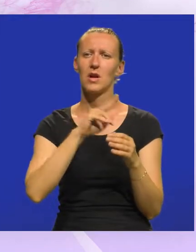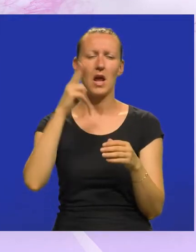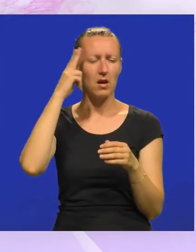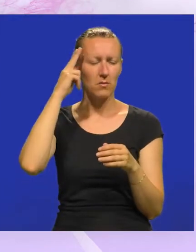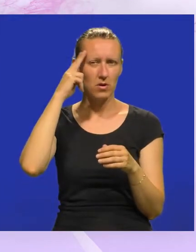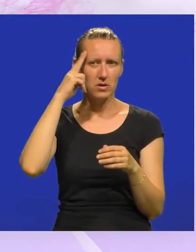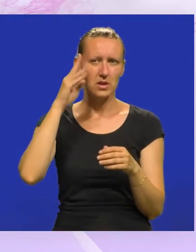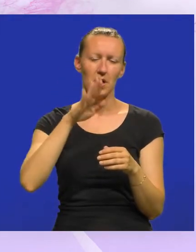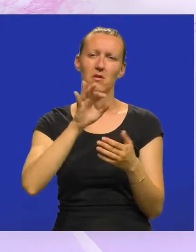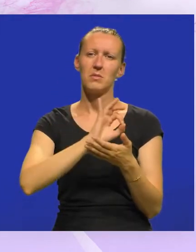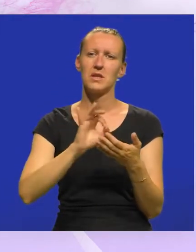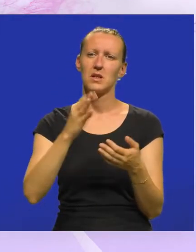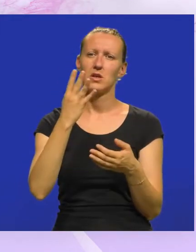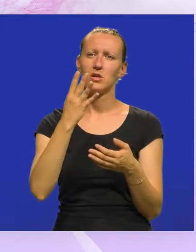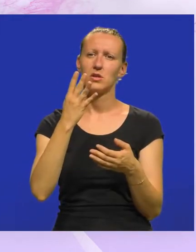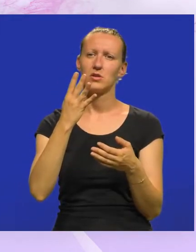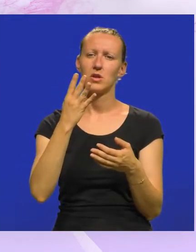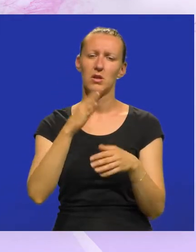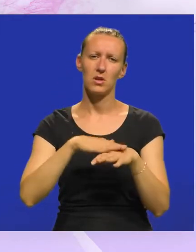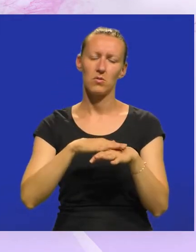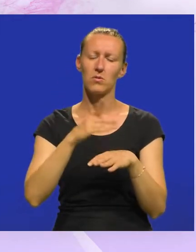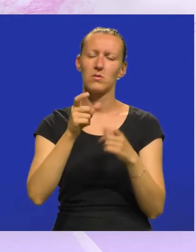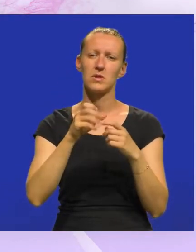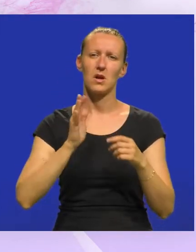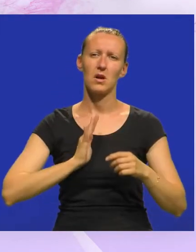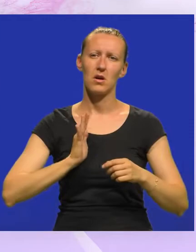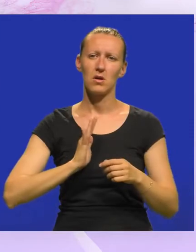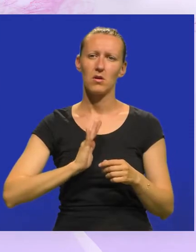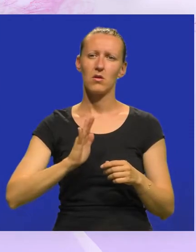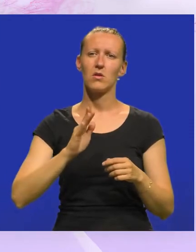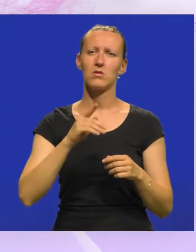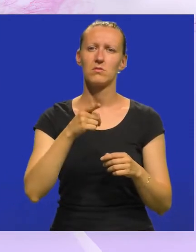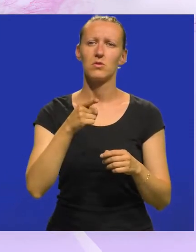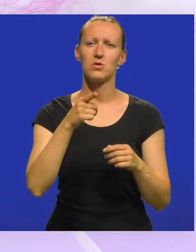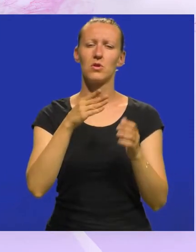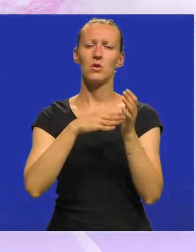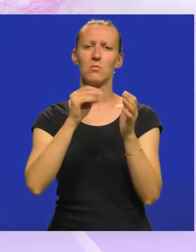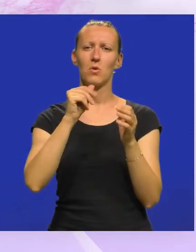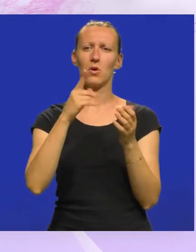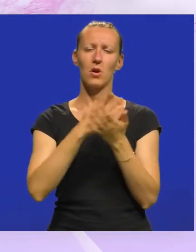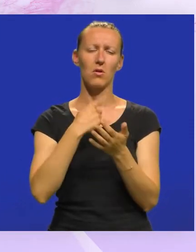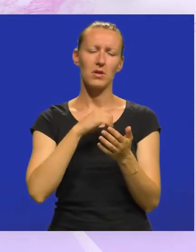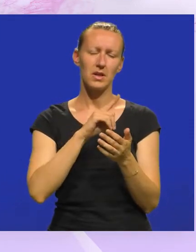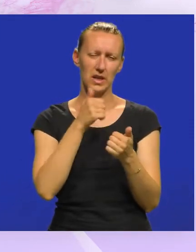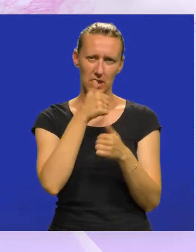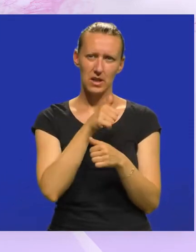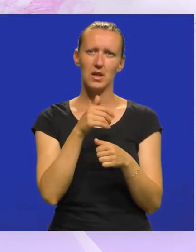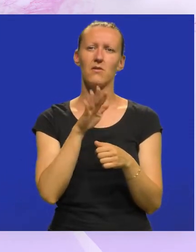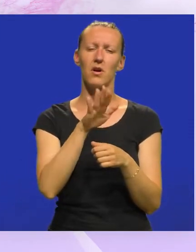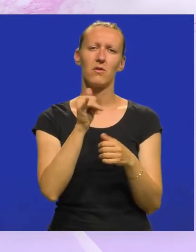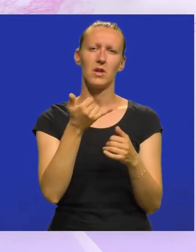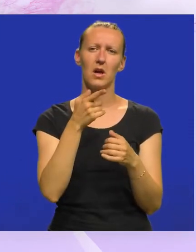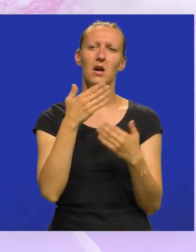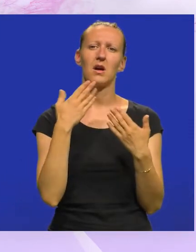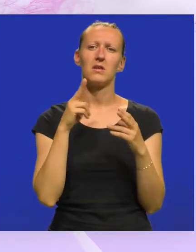najpoznatija eto pisana četiri ruku sa gospođom Mor, joj se ne varam. Tako da